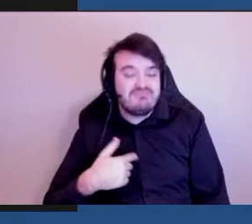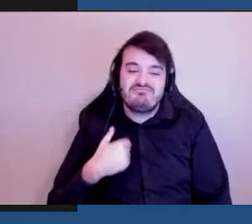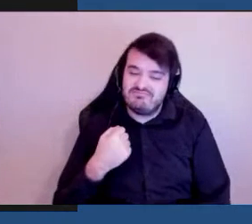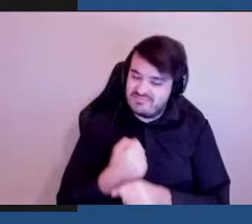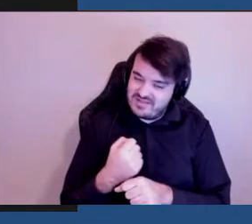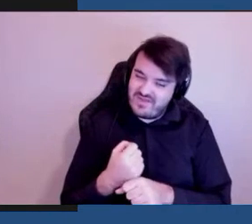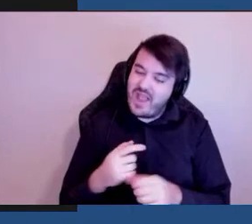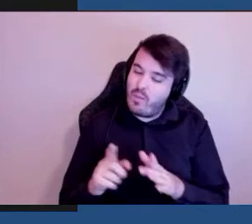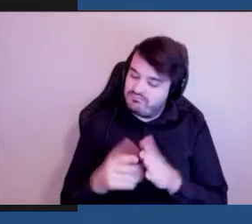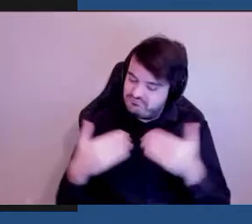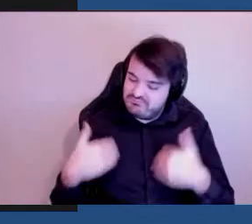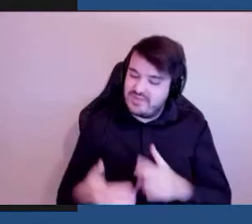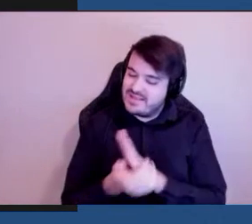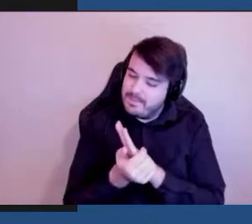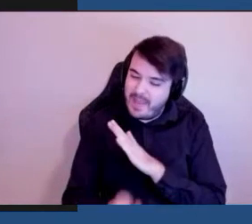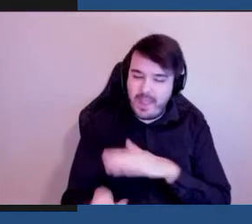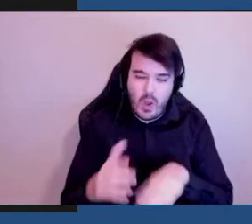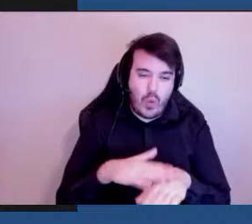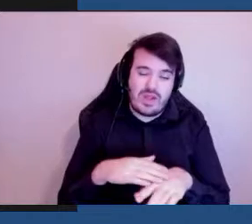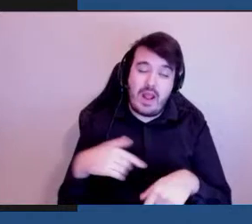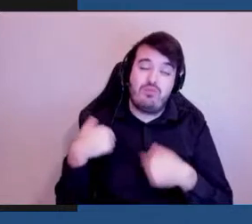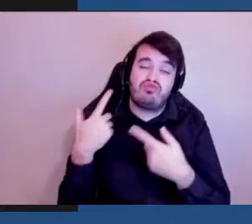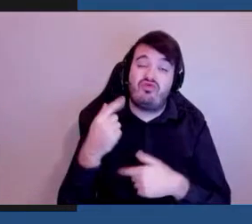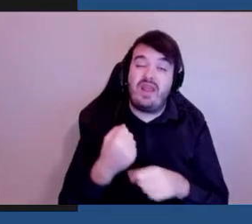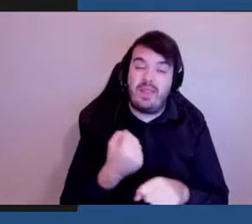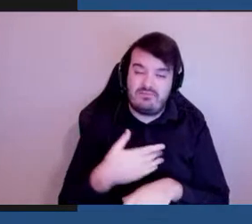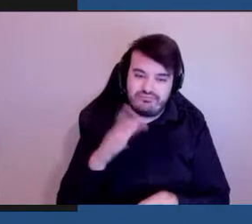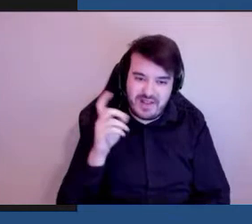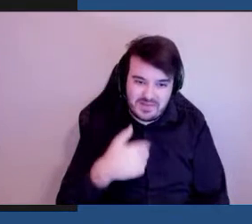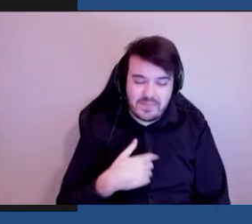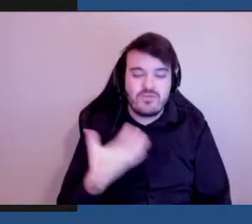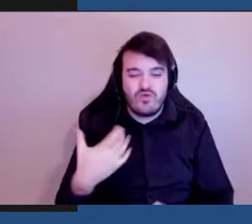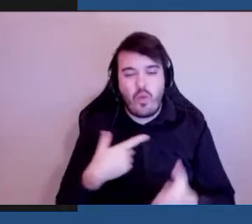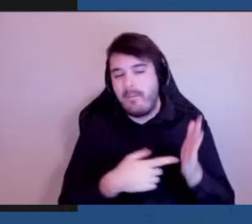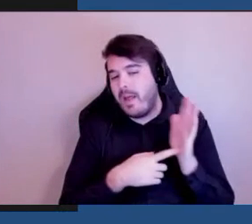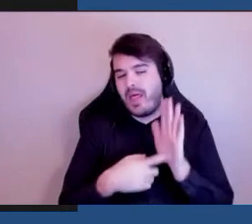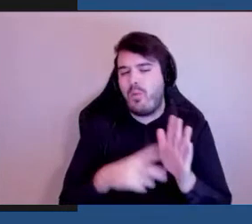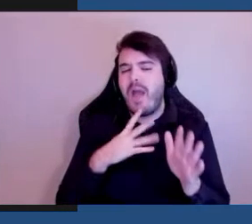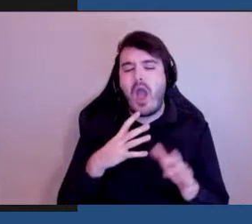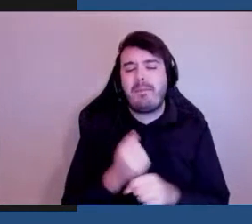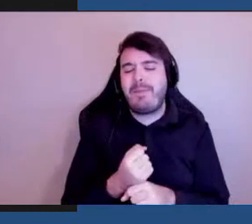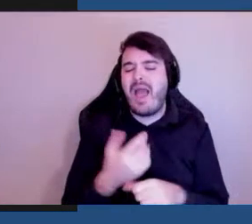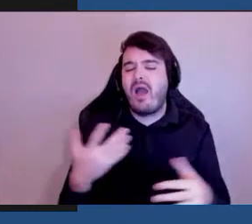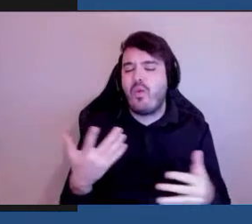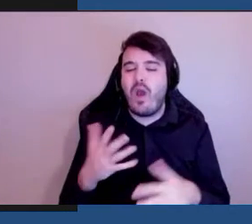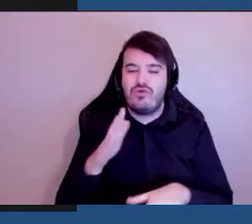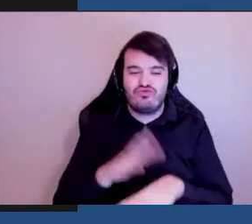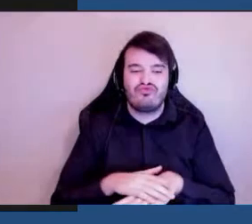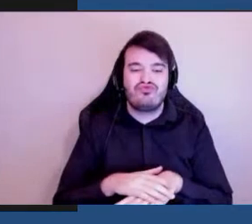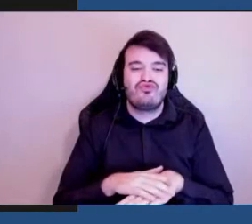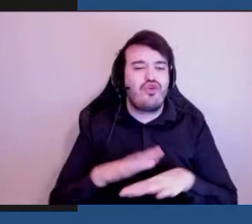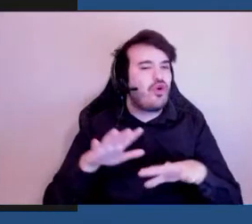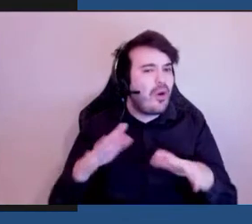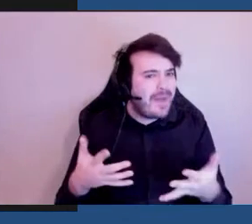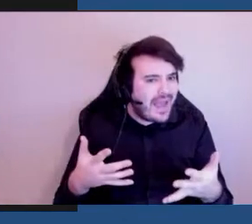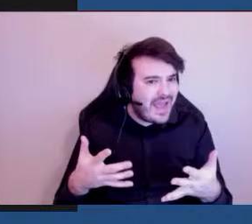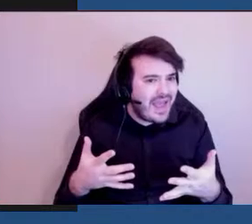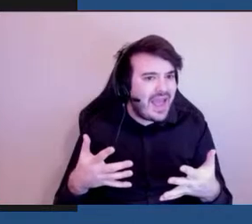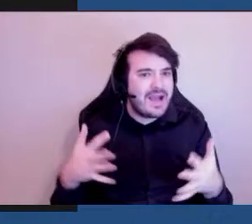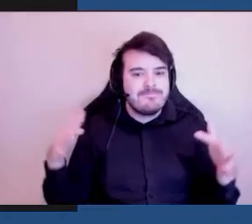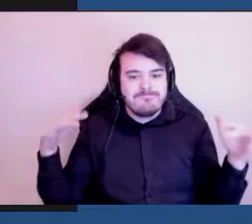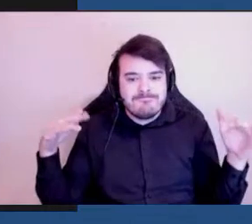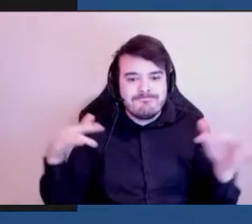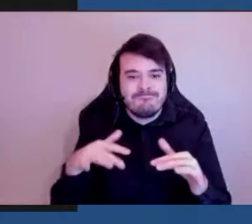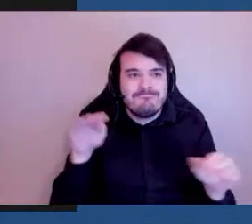comme expert conseil dans ce domaine depuis plus de 20 ans. Maintenant, j'aimerais vous faire une présentation très rapidement sur comment mobiliser